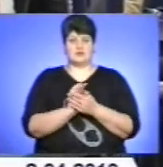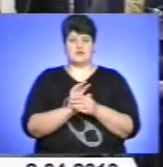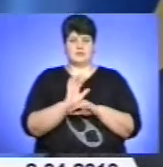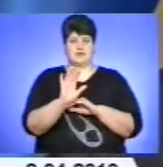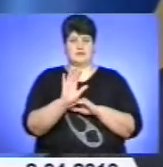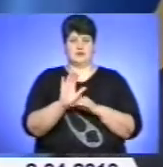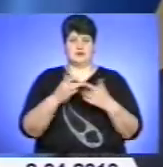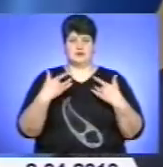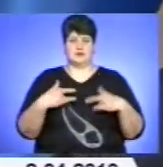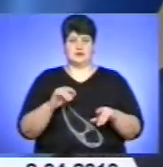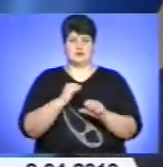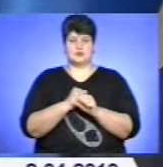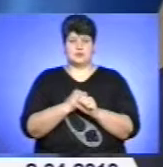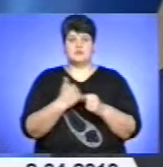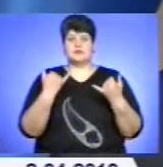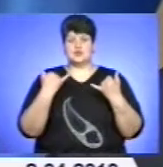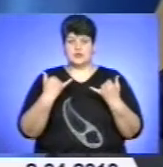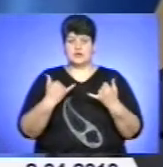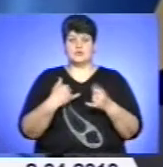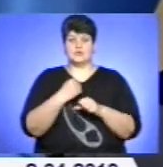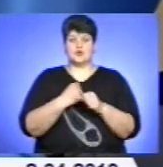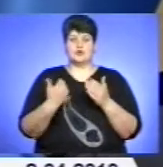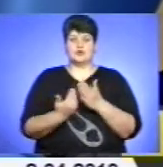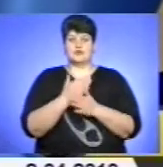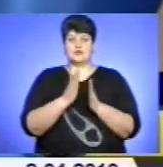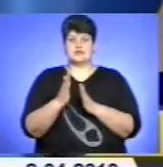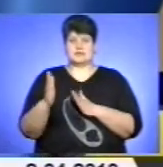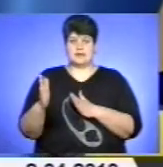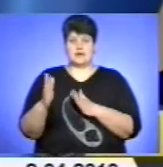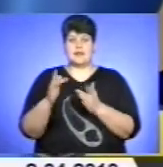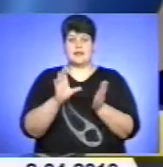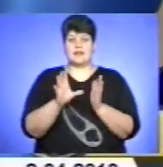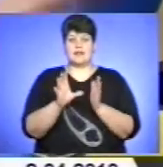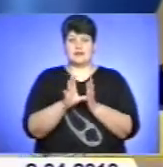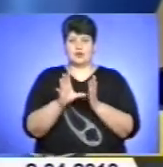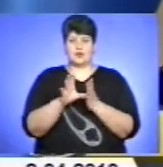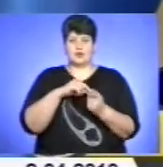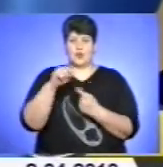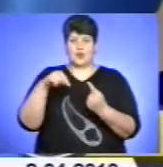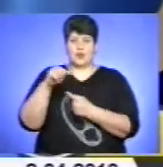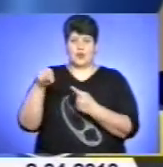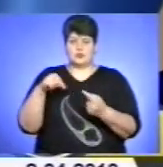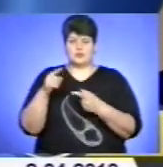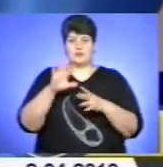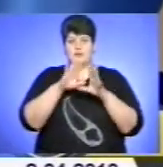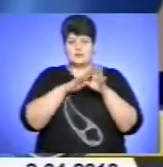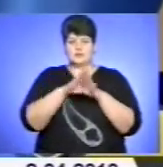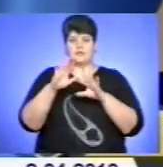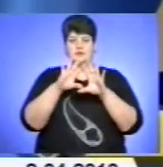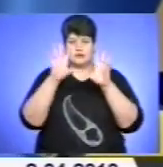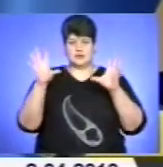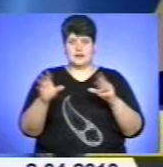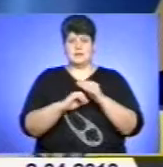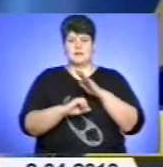відставку. Ми сьогодні відпрацьовуємо нову систему електронного обігу, щоб в нас була загальна база. Якщо